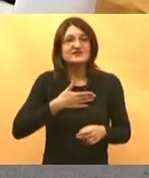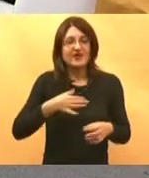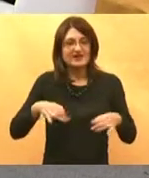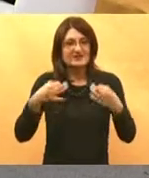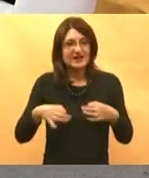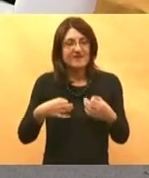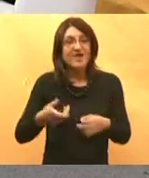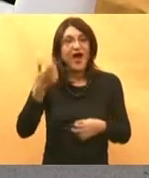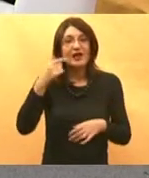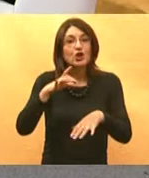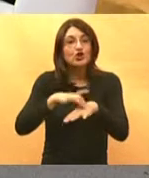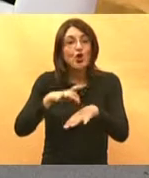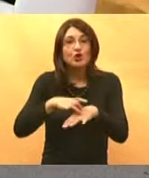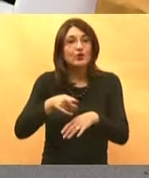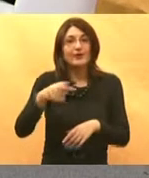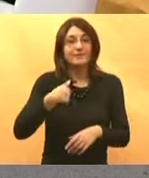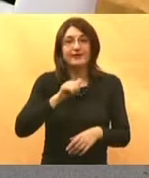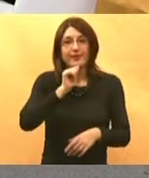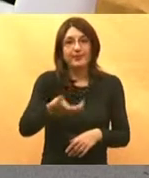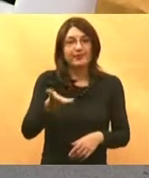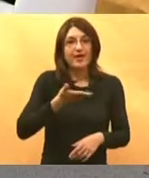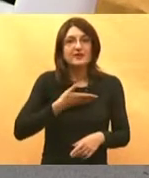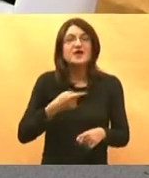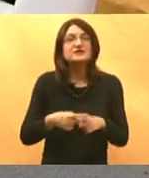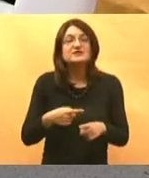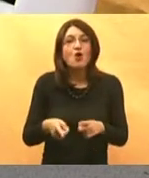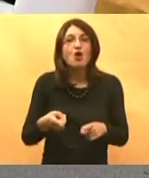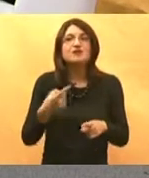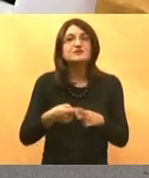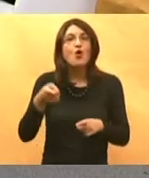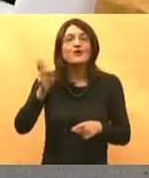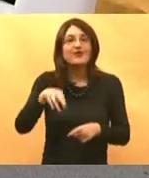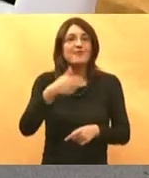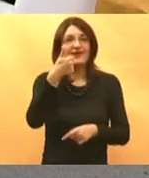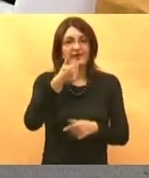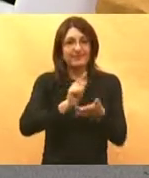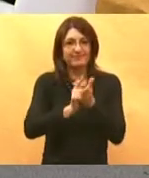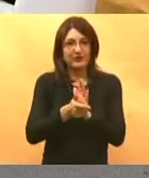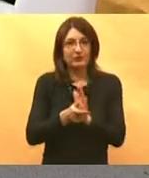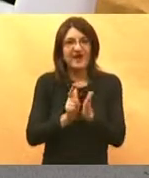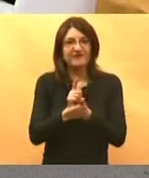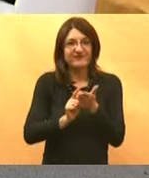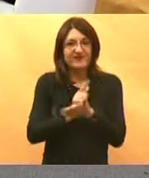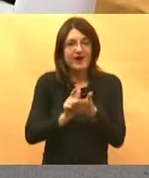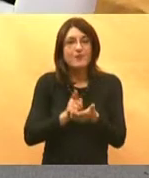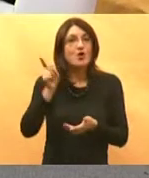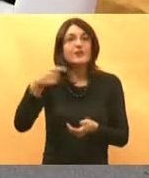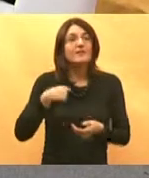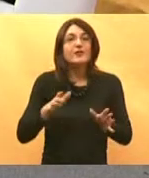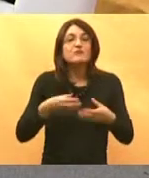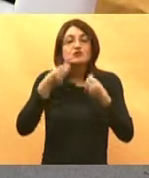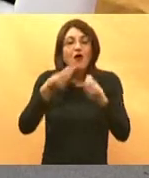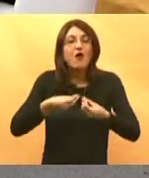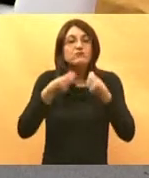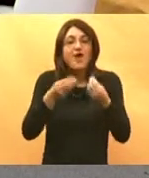lječnik mi to ne omogućava zbog čega zato što ima onih jednu minutu vremena pa mi ne može objasniti sve